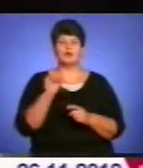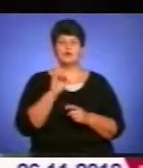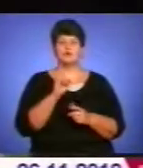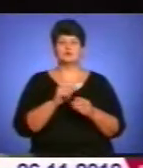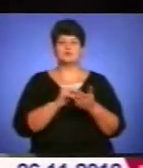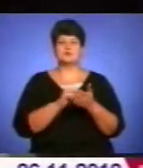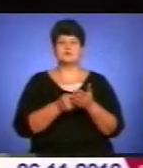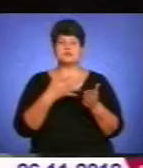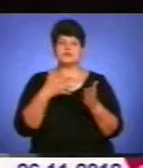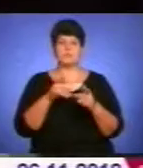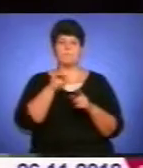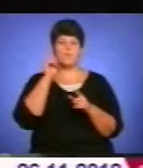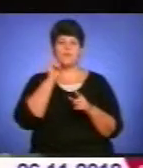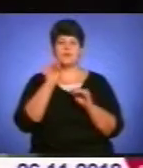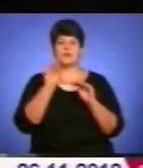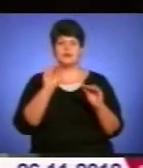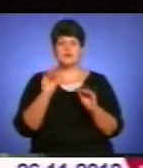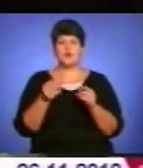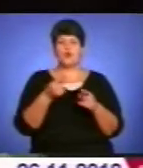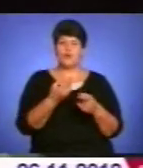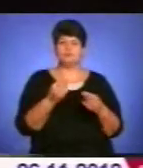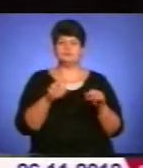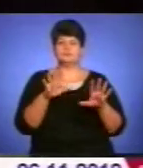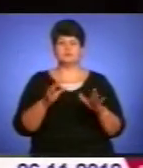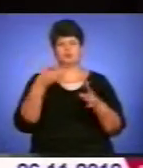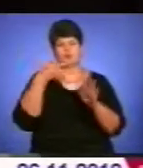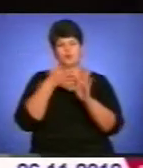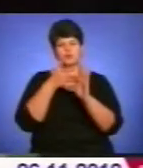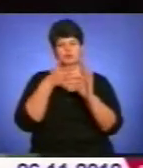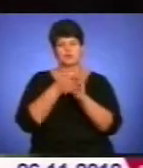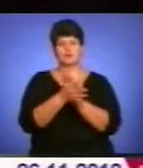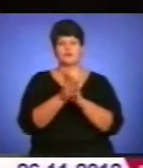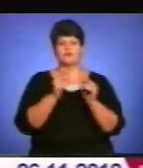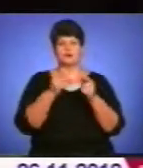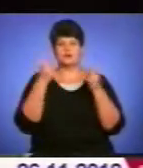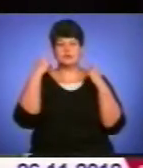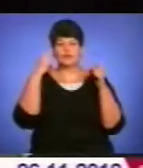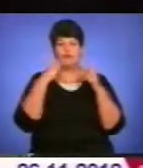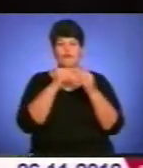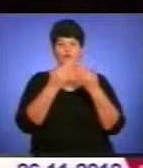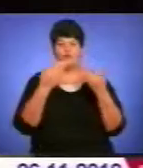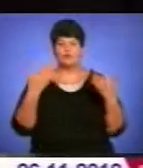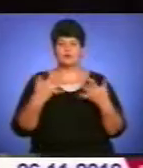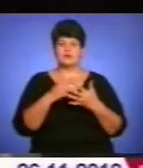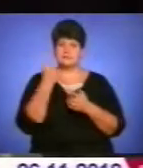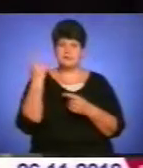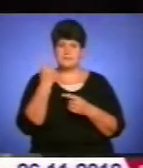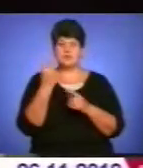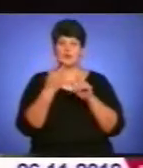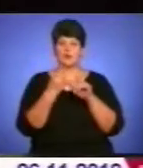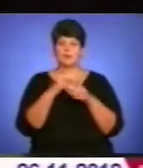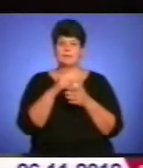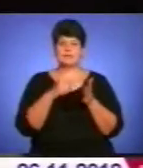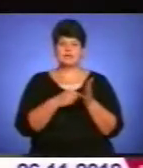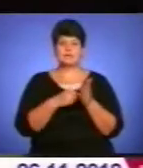режисер. Його концепція, його рішення, його трактовка твору і так далі, і так далі, і так далі. Це перше. Друге питання.